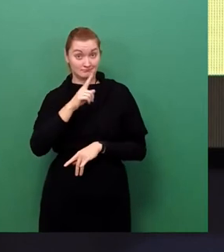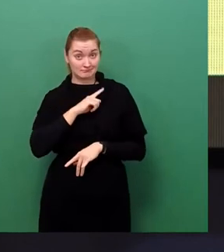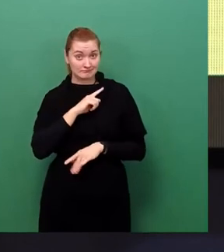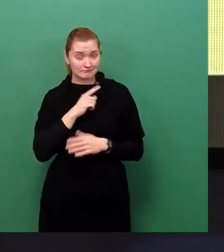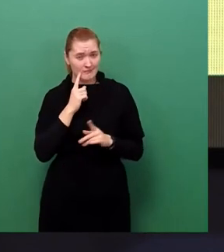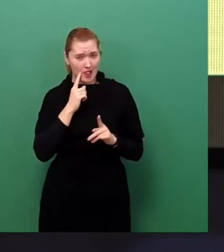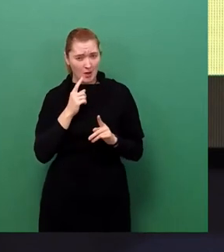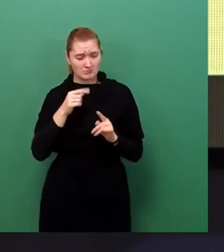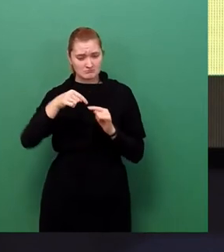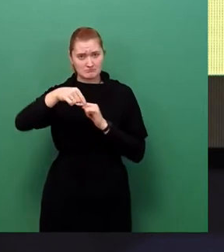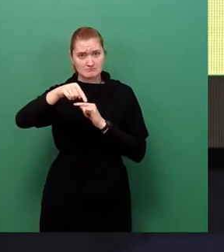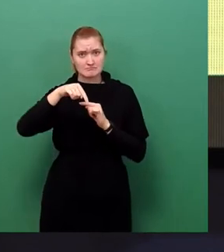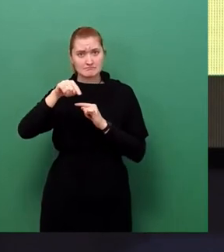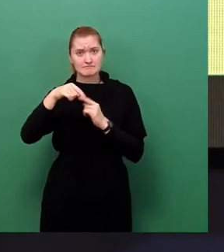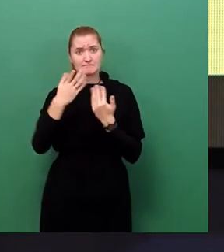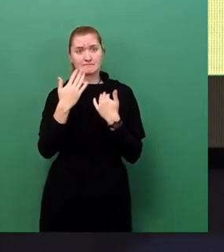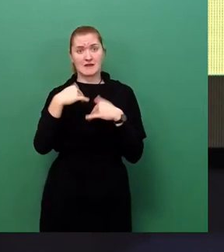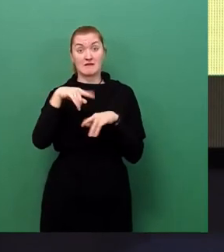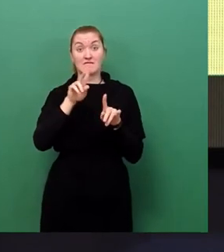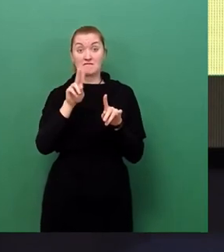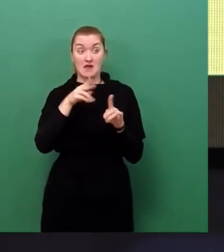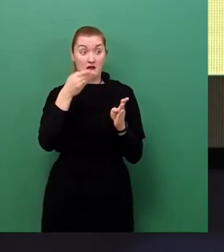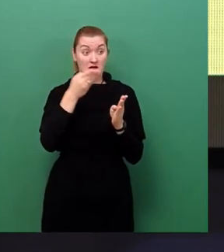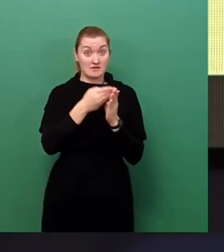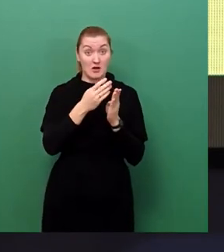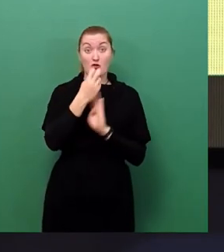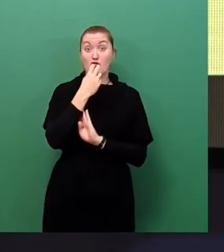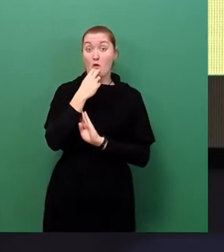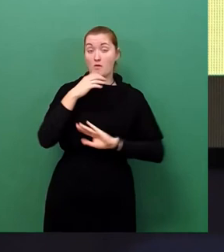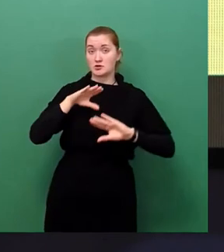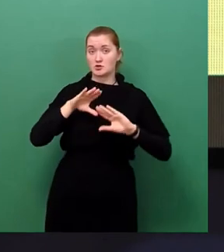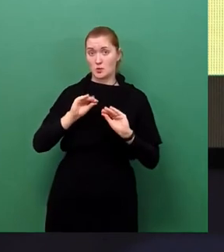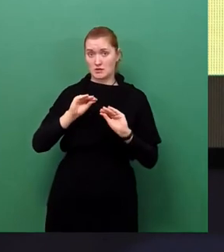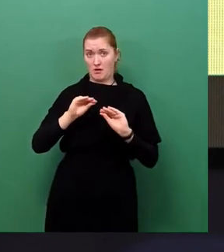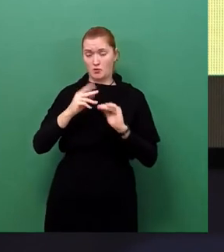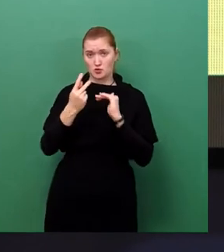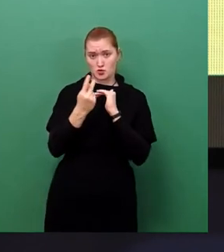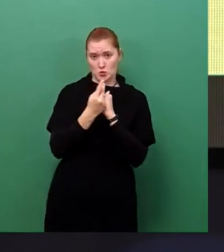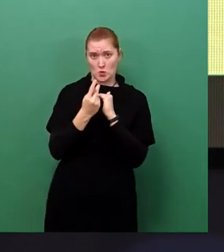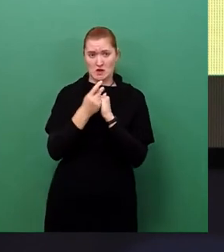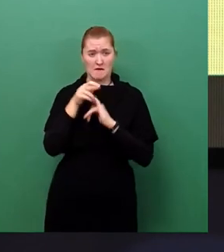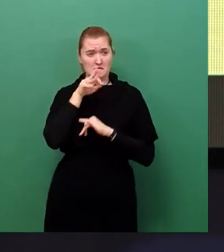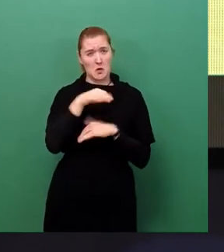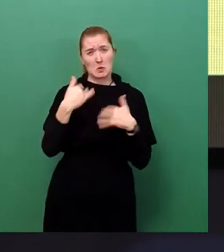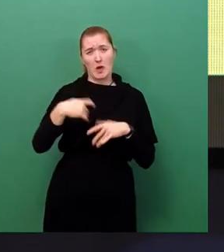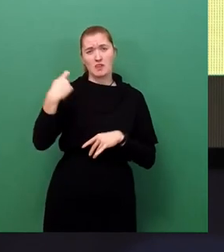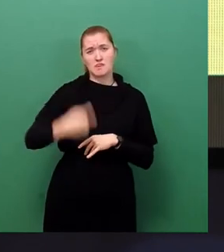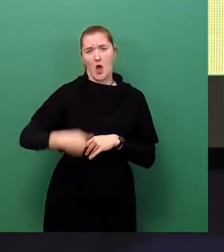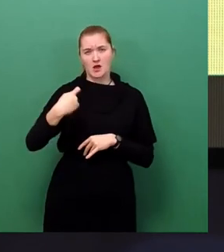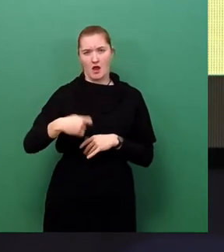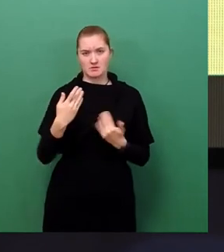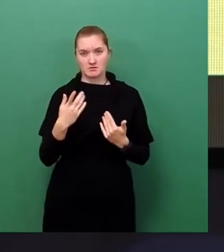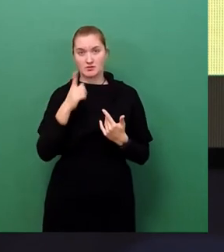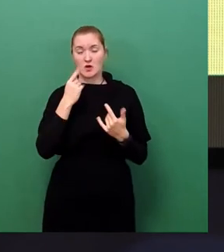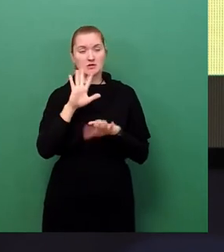auf den Endkunden und Gewerbebetrieben brutal auswirken können. Für den Endkunden kann dies heißen, unbezahlbare